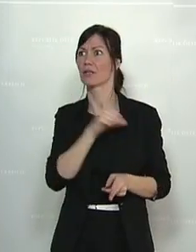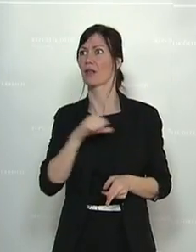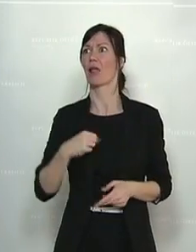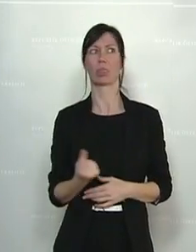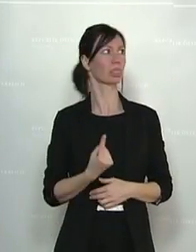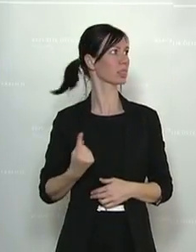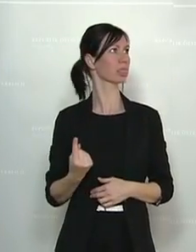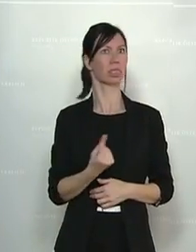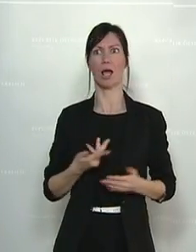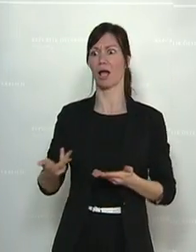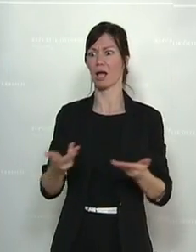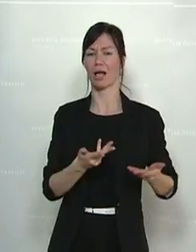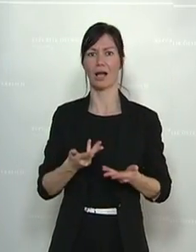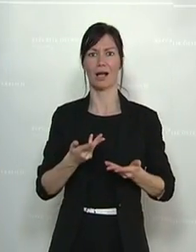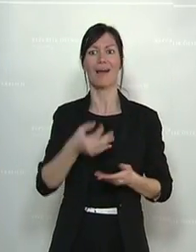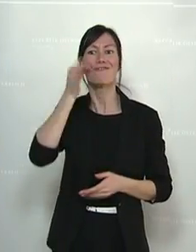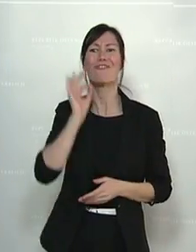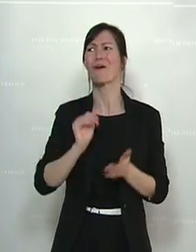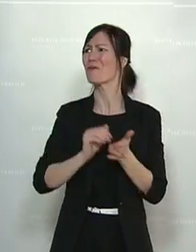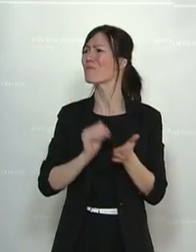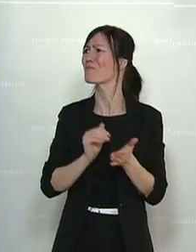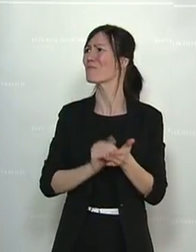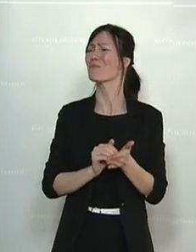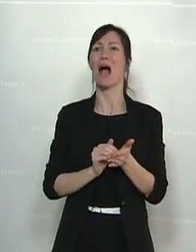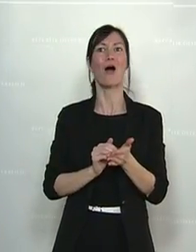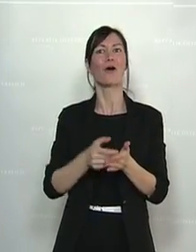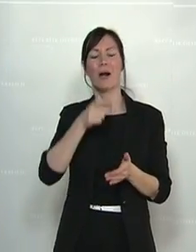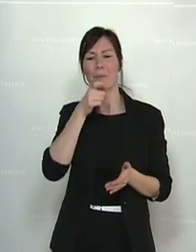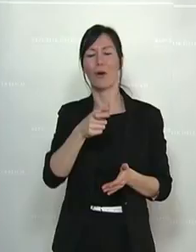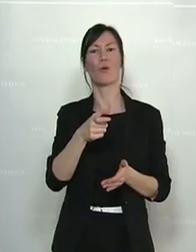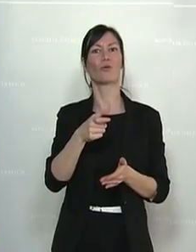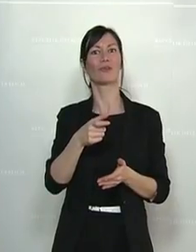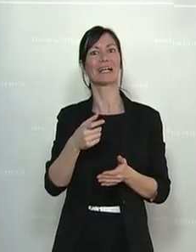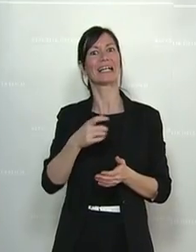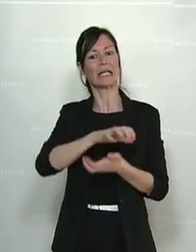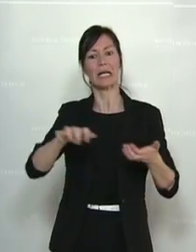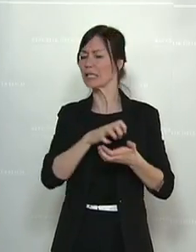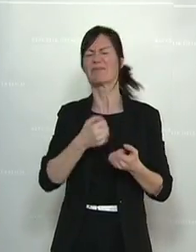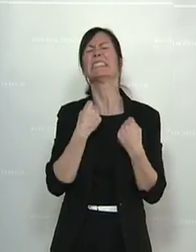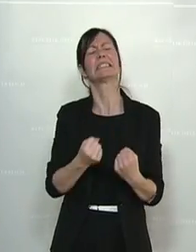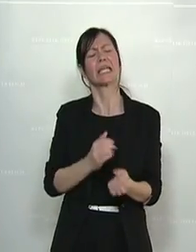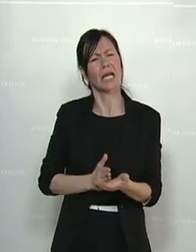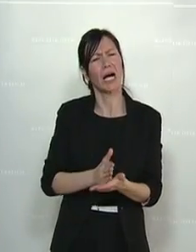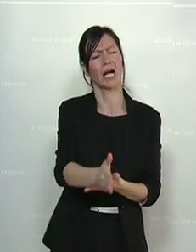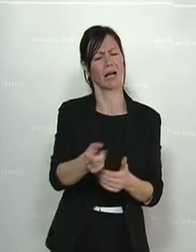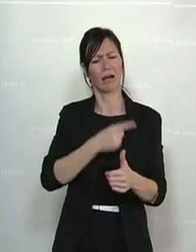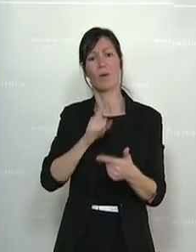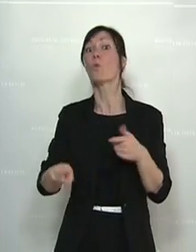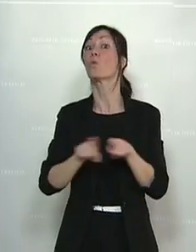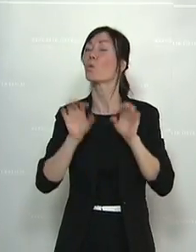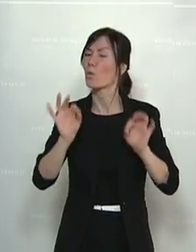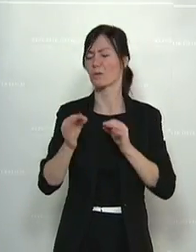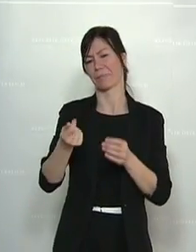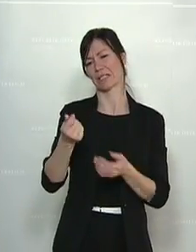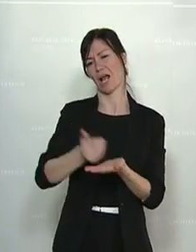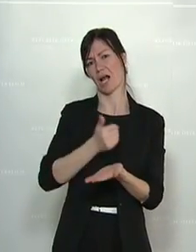steht. Und Frauen brauchen krisensichere und ordentlich bezahlte Jobs. Frau Minister, wenn Sie die Sprache der Frauen sprechen,